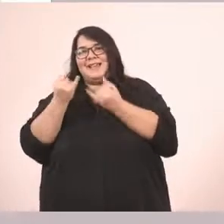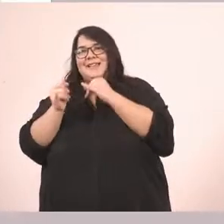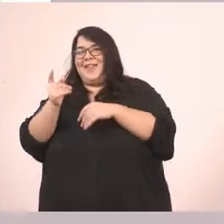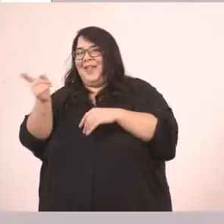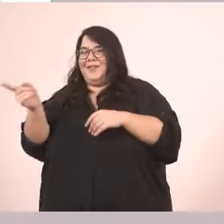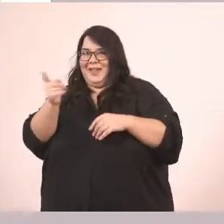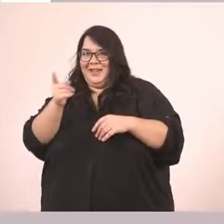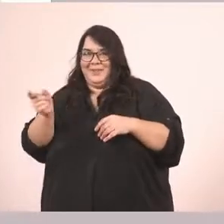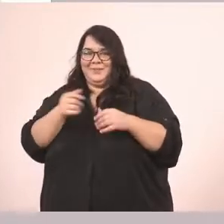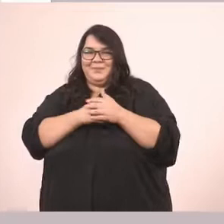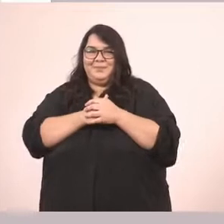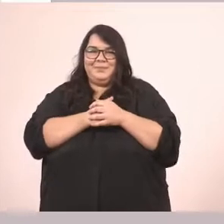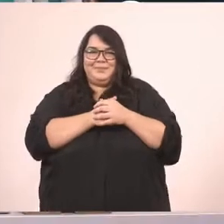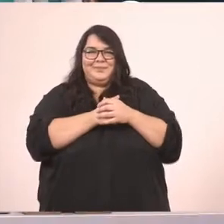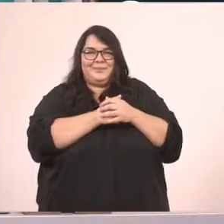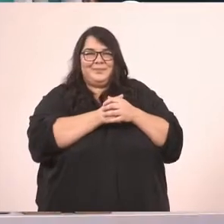ωραία παιδιά.